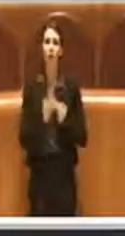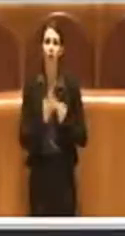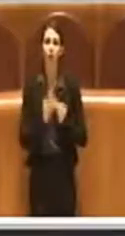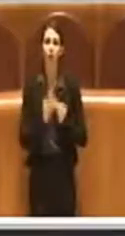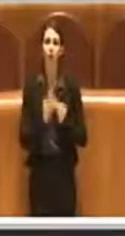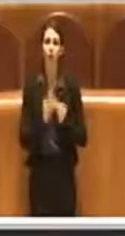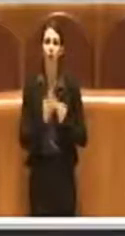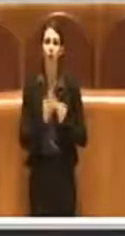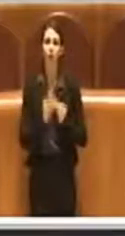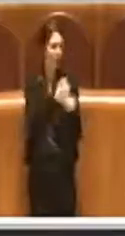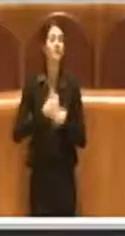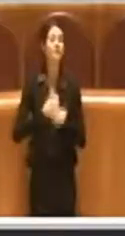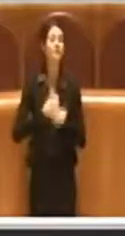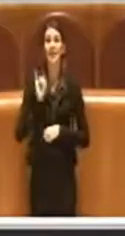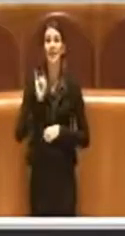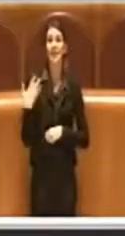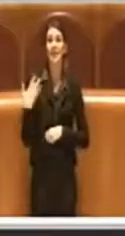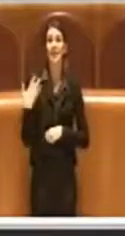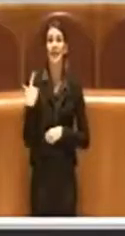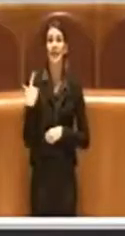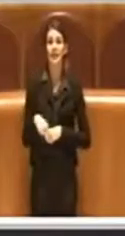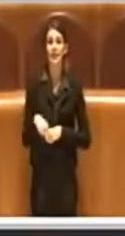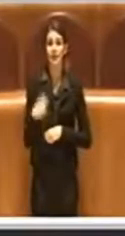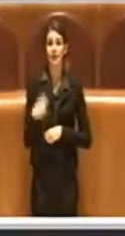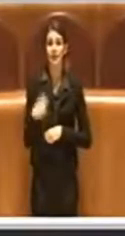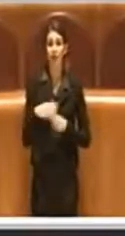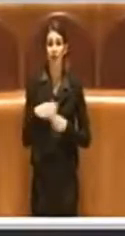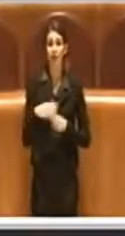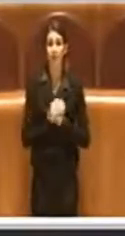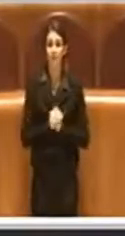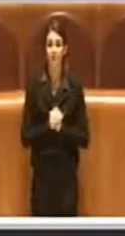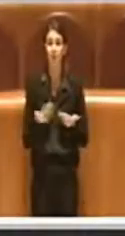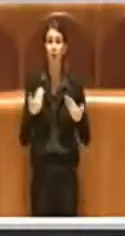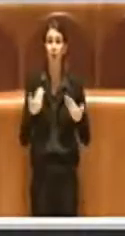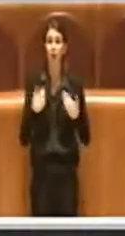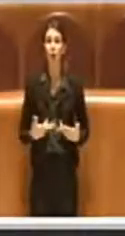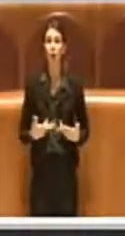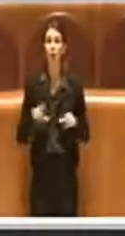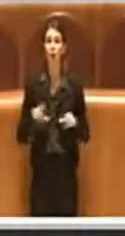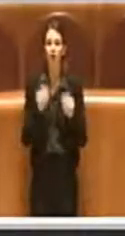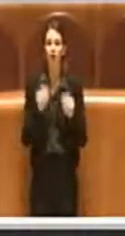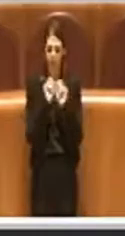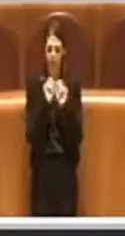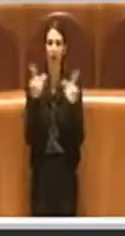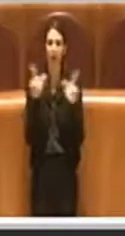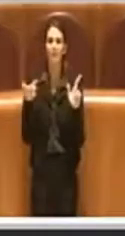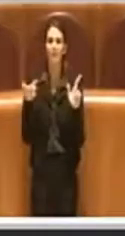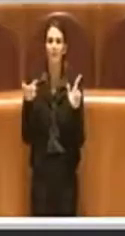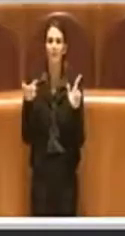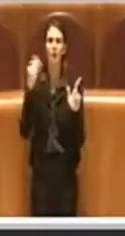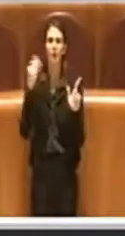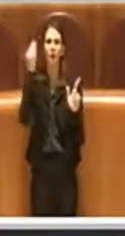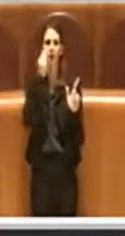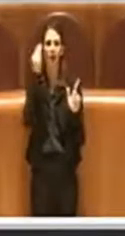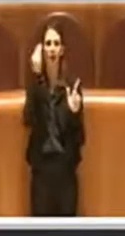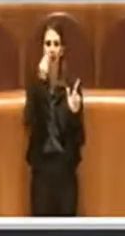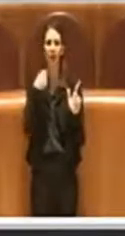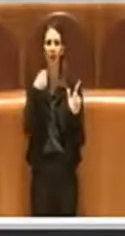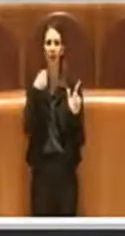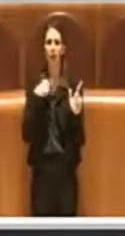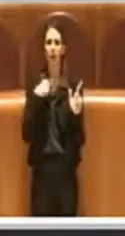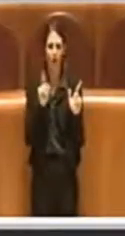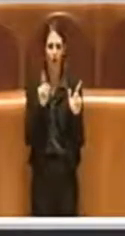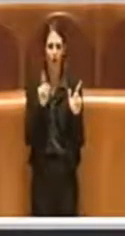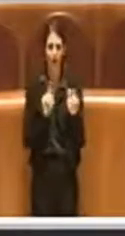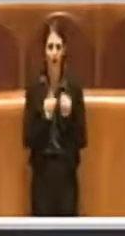Grazie Presidente, anche in questo caso mi sono trovato un pochino spiazzato da questo parere, perché? Perché l'allegato